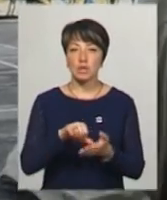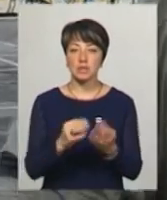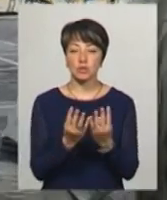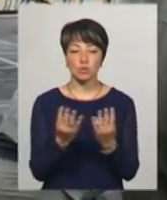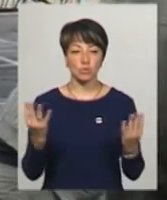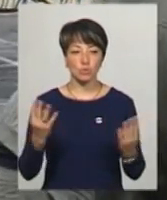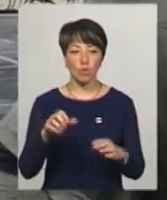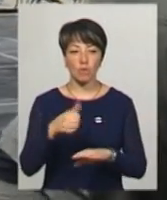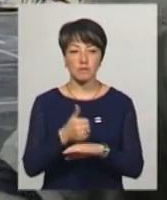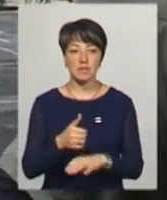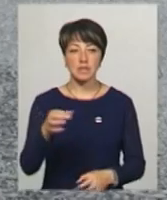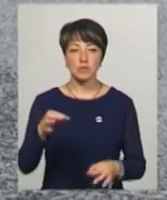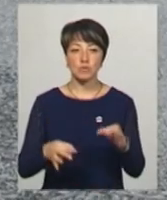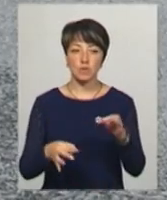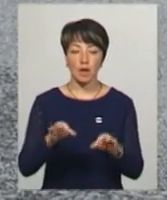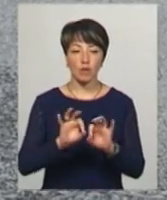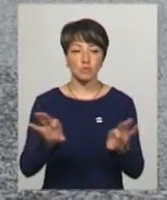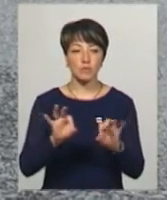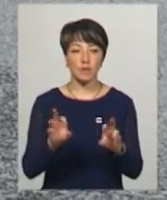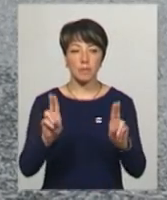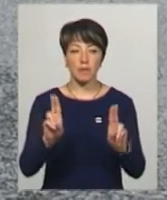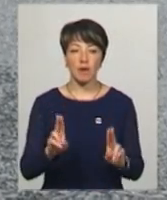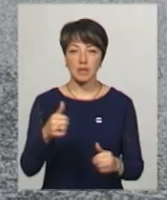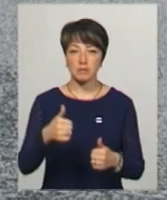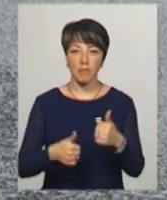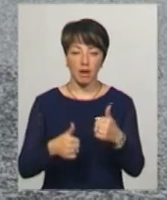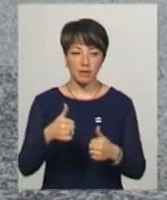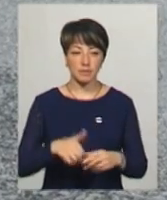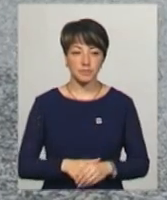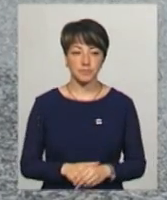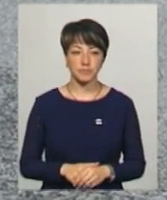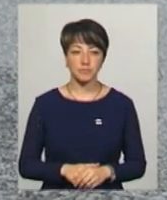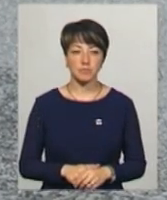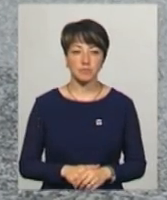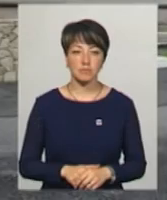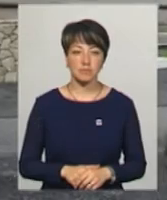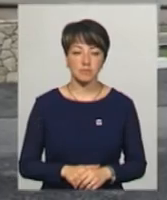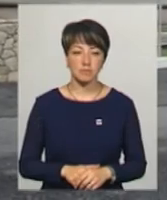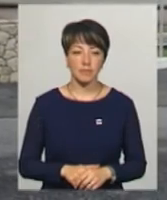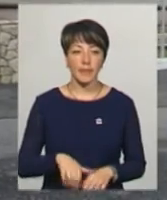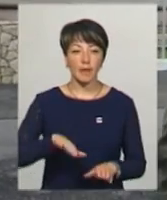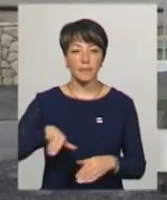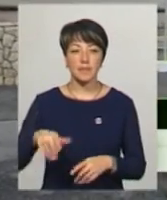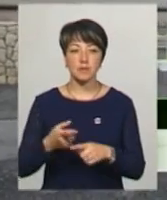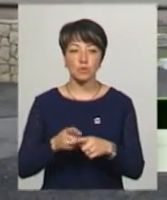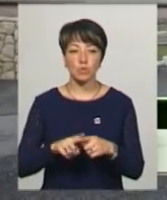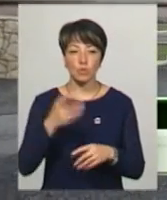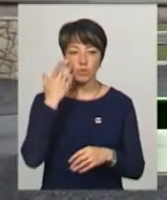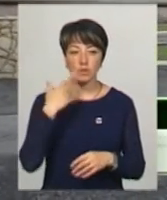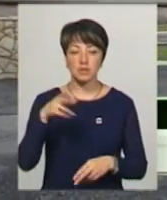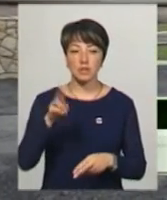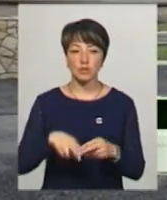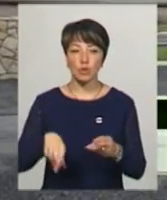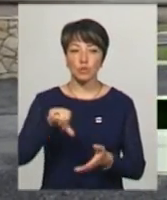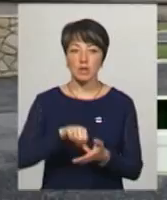Головний суддя Дмитро Мазурик розповідає правила змагань. Після того, як закінчує учасник перший,